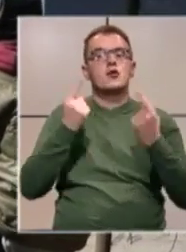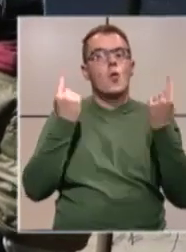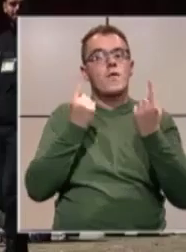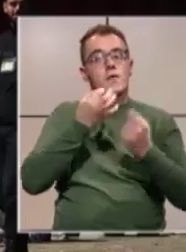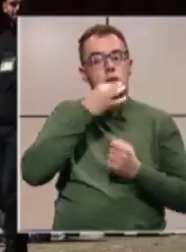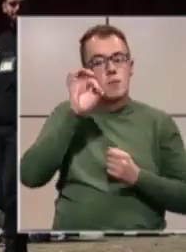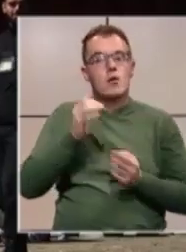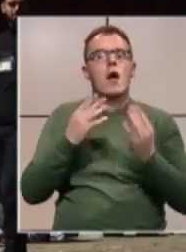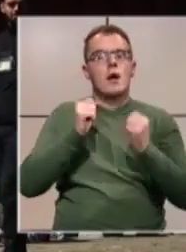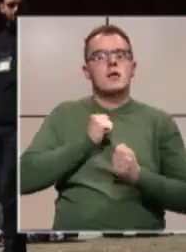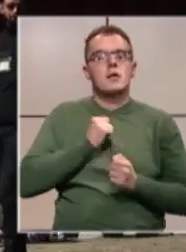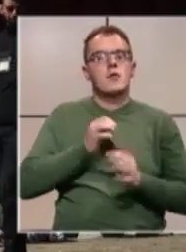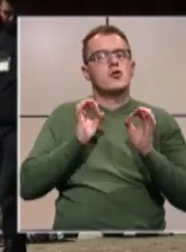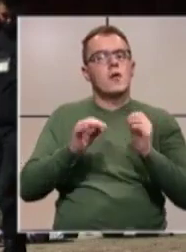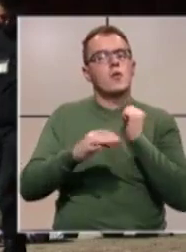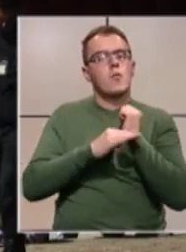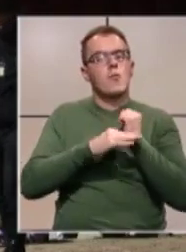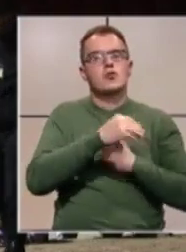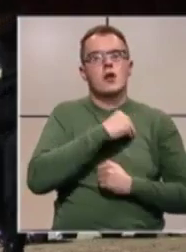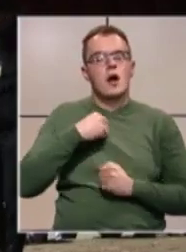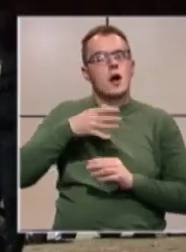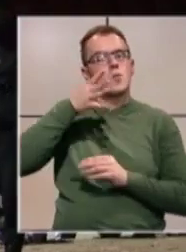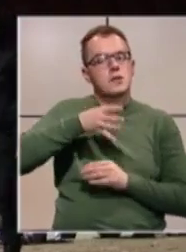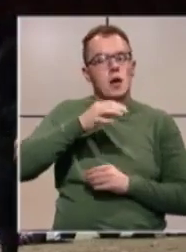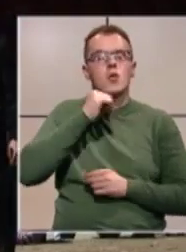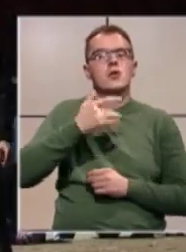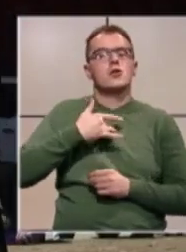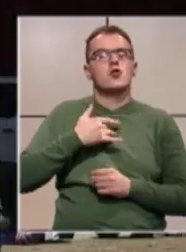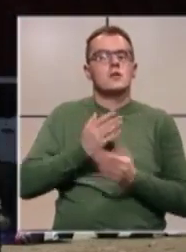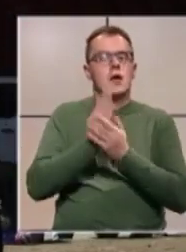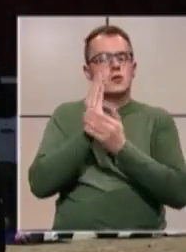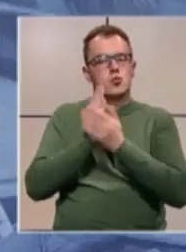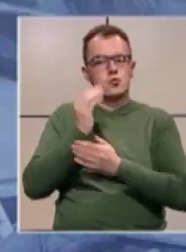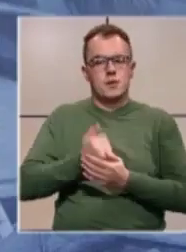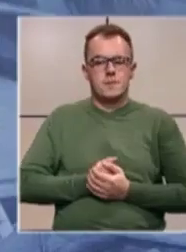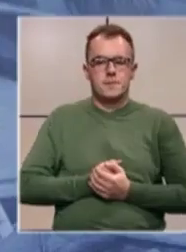znatno bolji, a imat će adekvatnu pomoć ljekara, psihologa i socijalnih službi.